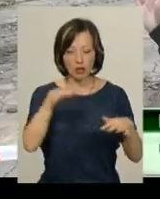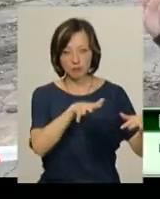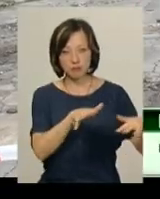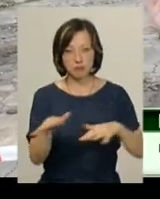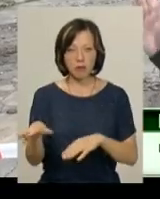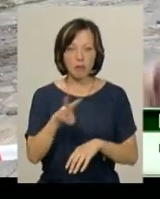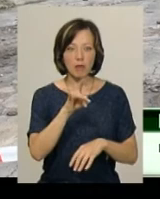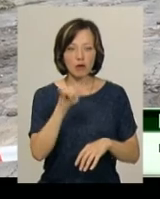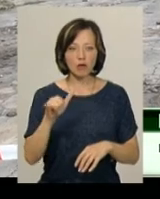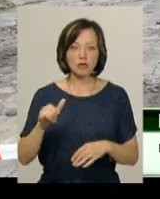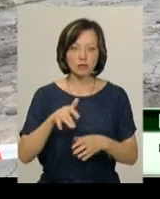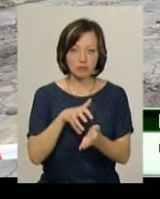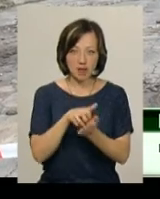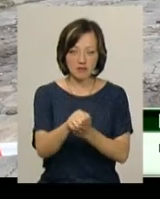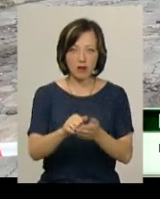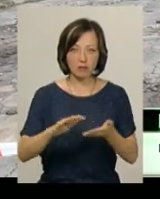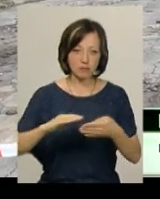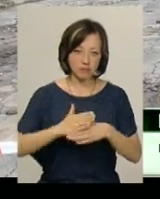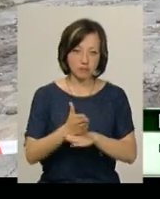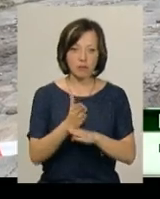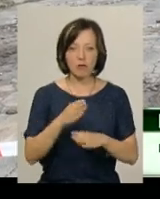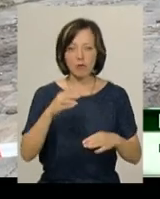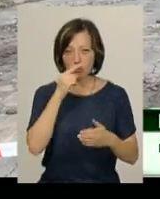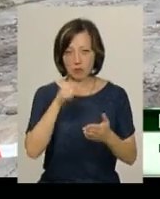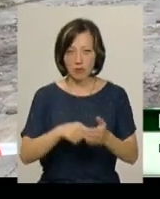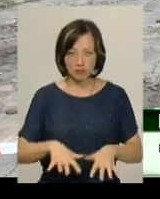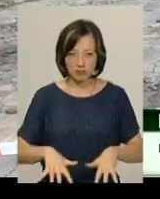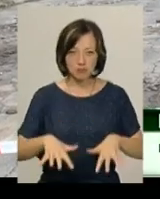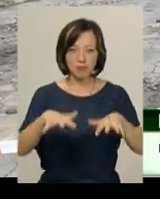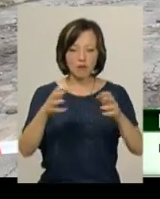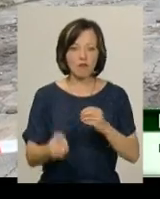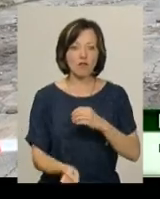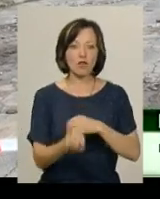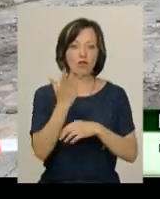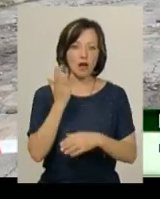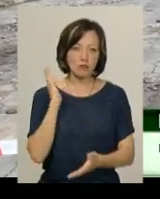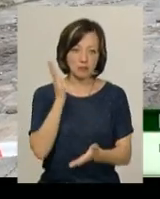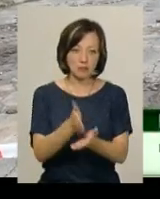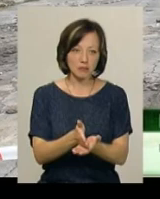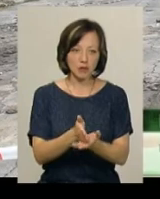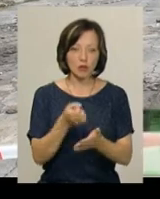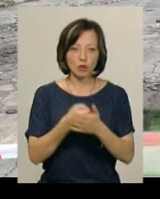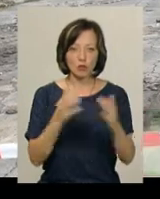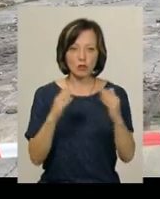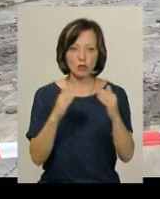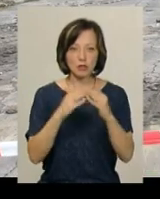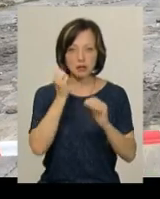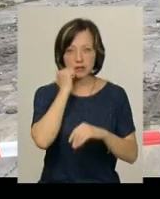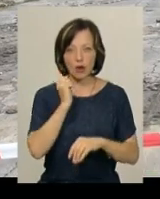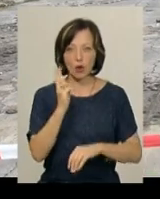проспекту Миру, зриваючи асфальт. Потім потрапляла у колектор, піднімалася фонтаном і прямувала до будинку на